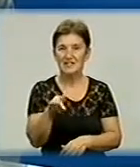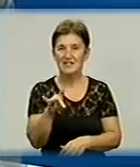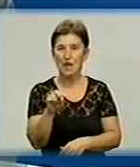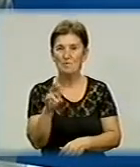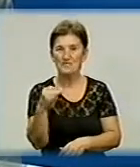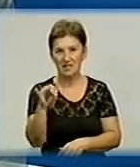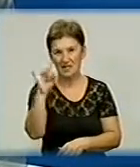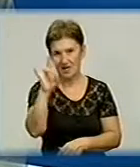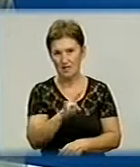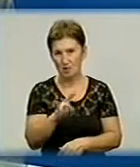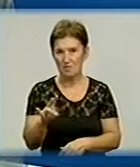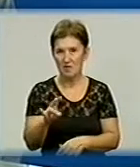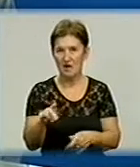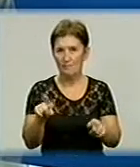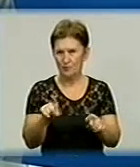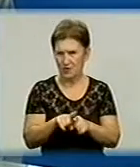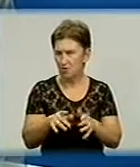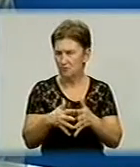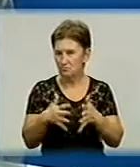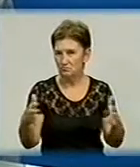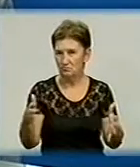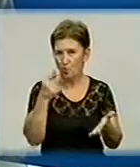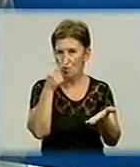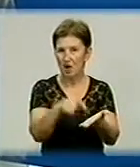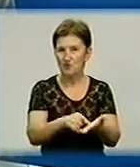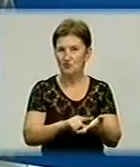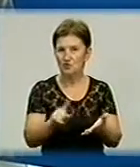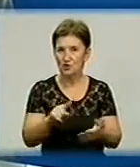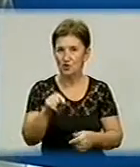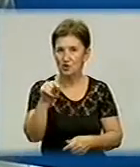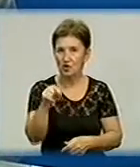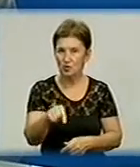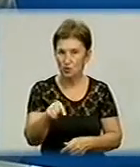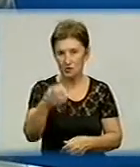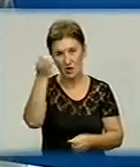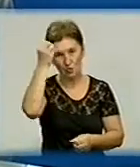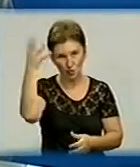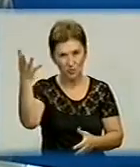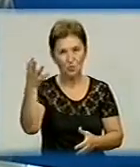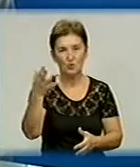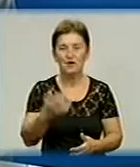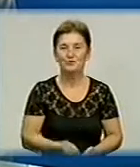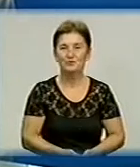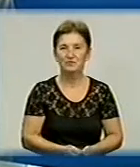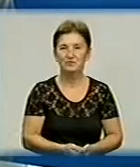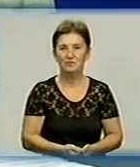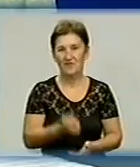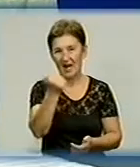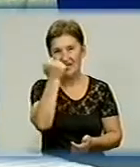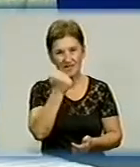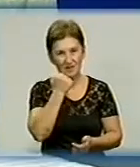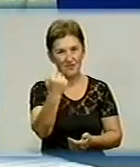наявність храму, такої широкої інфраструктури соціальної, вказує на те, що Тріпільська культура була цивілізацією. Дякую. Я бажаю вам